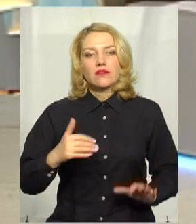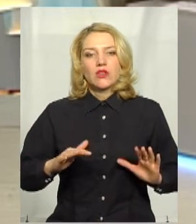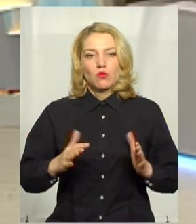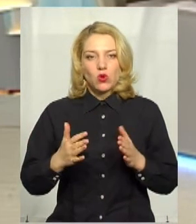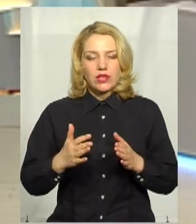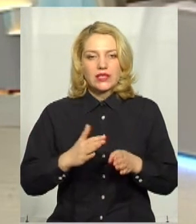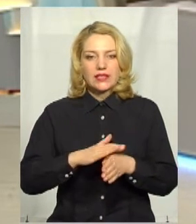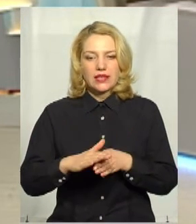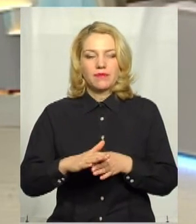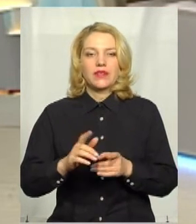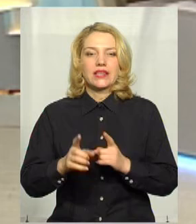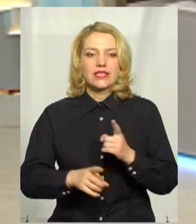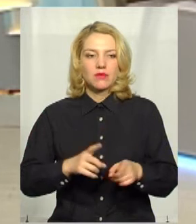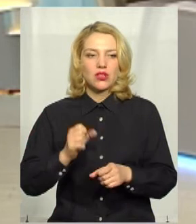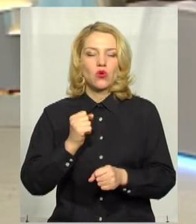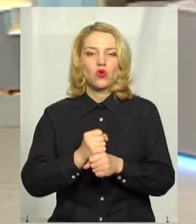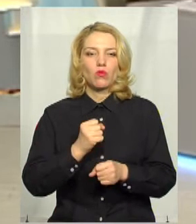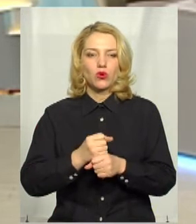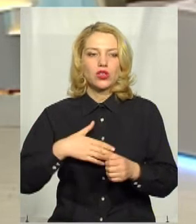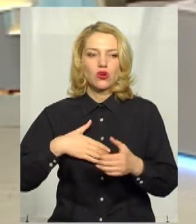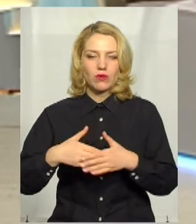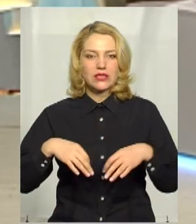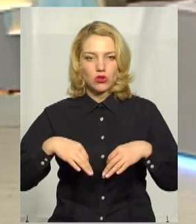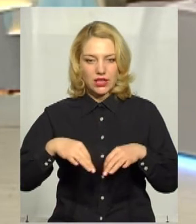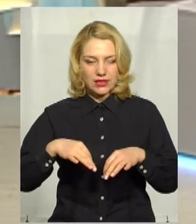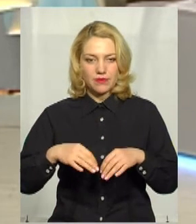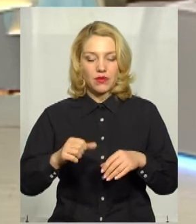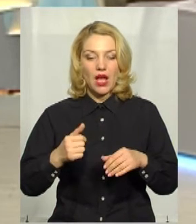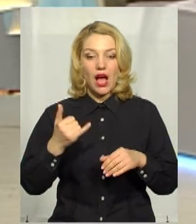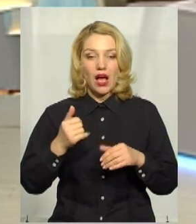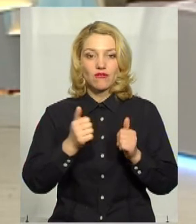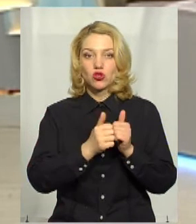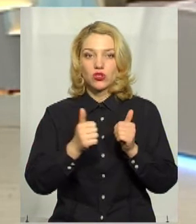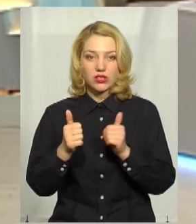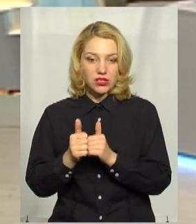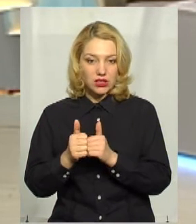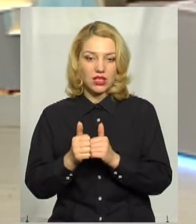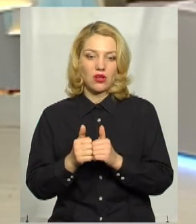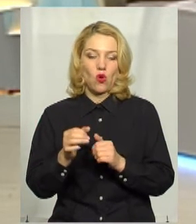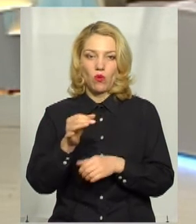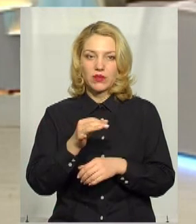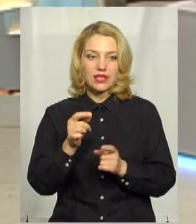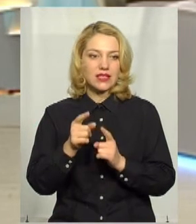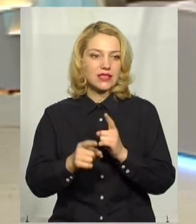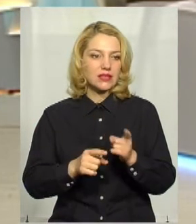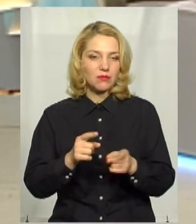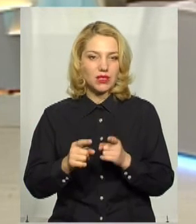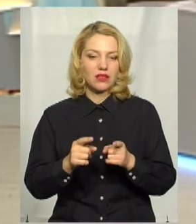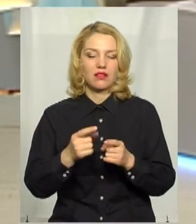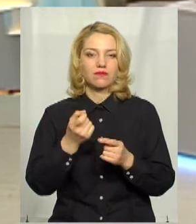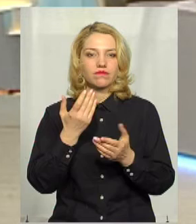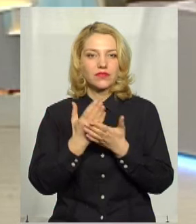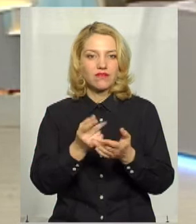у роботі громадського транспорту, пасажирського в сусідніх областях, зміни у роботі громадського транспорту дещо